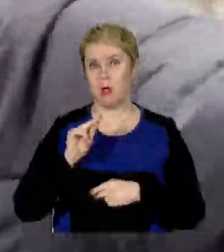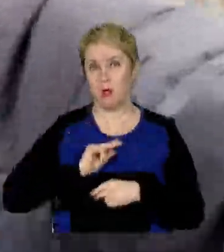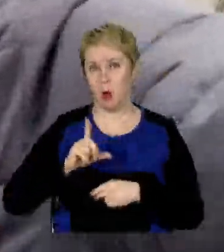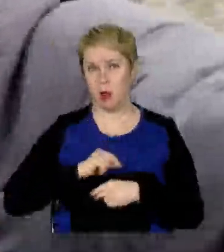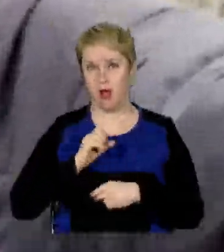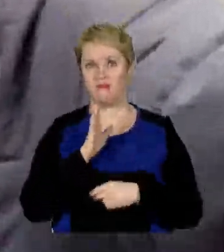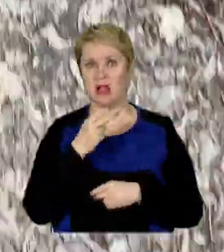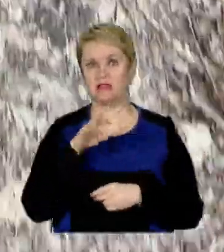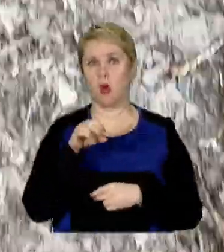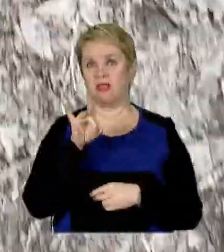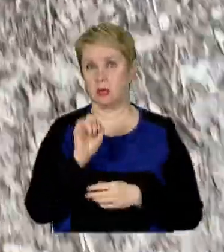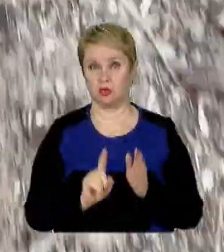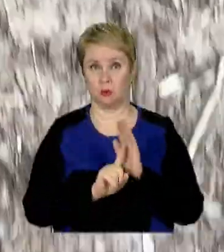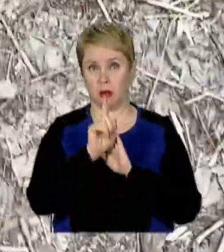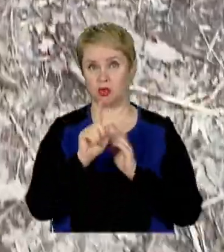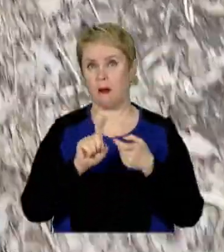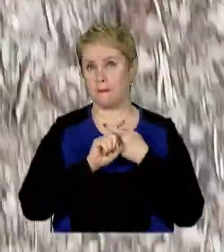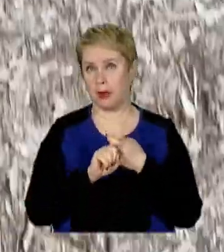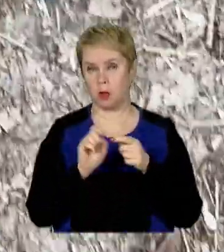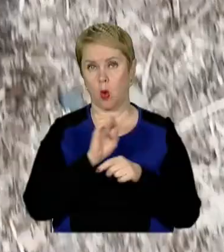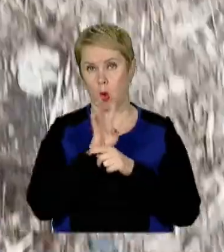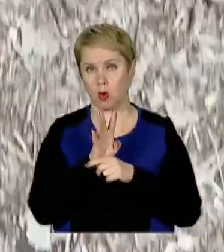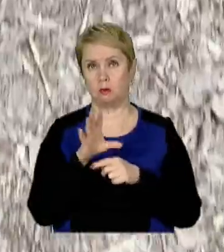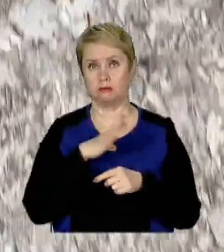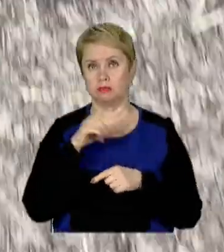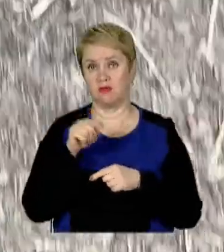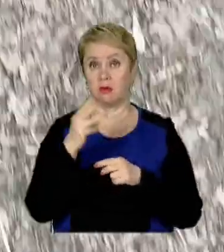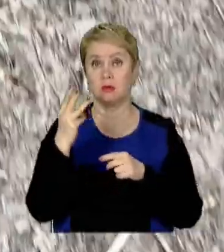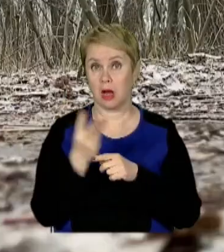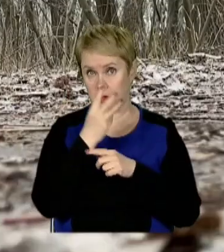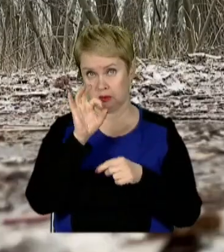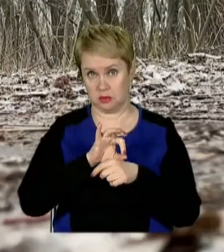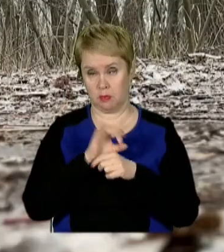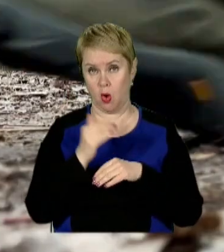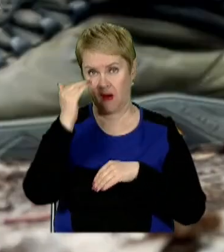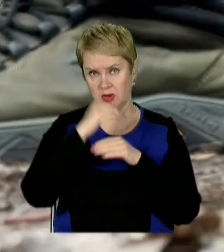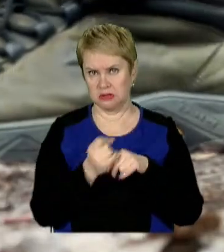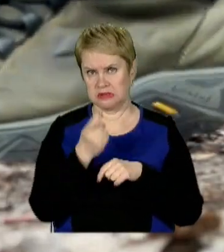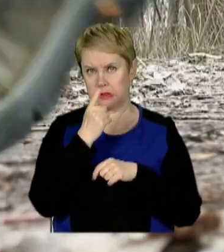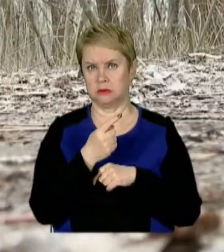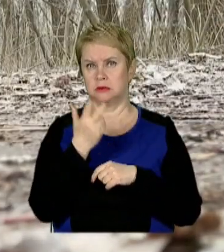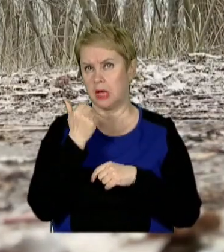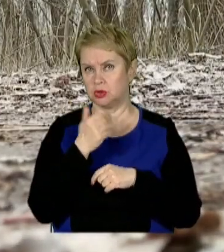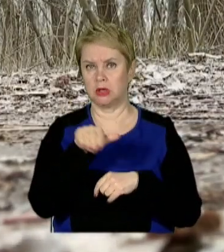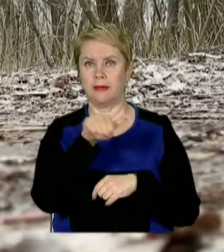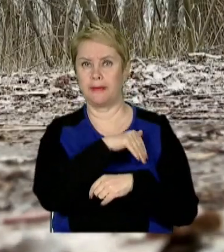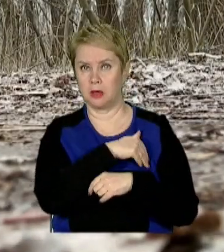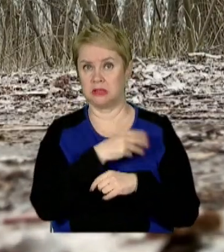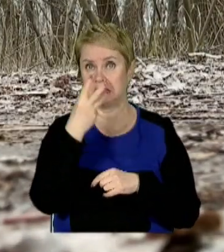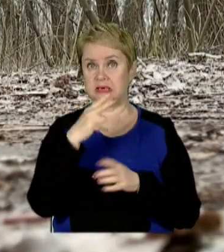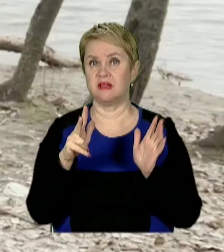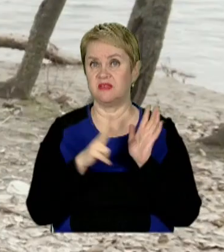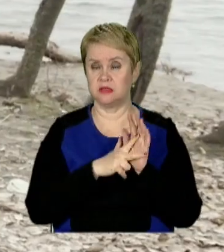Владислав Авдієнко. Із початку пандемії корона застала його втретє. Увечері з'явилися нежить і температура